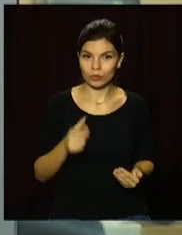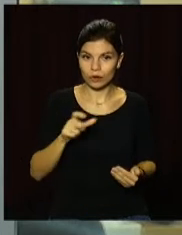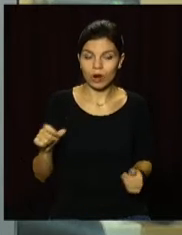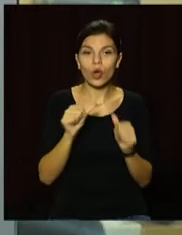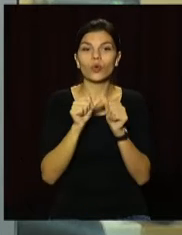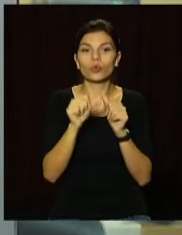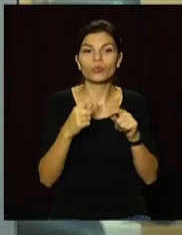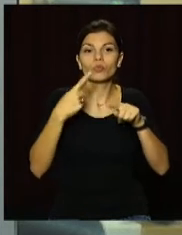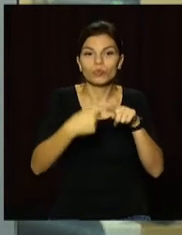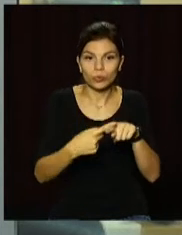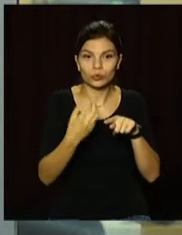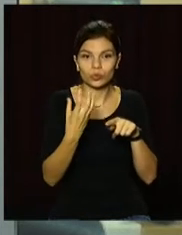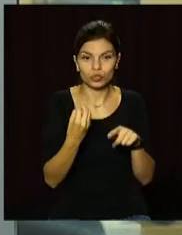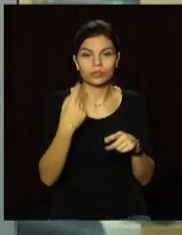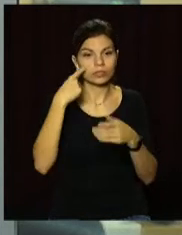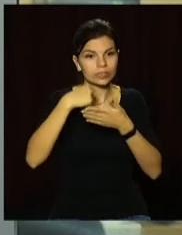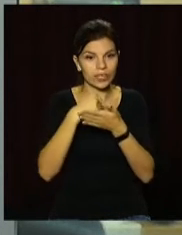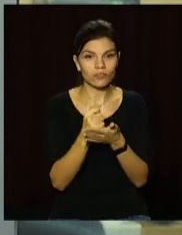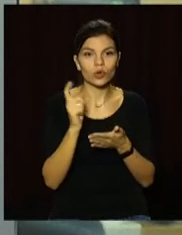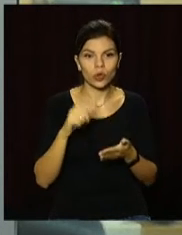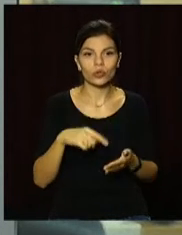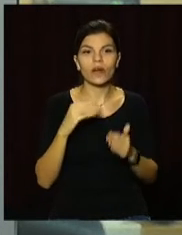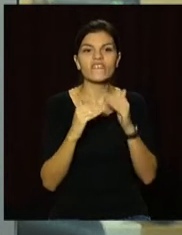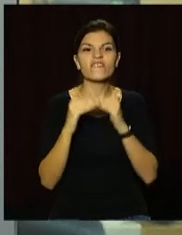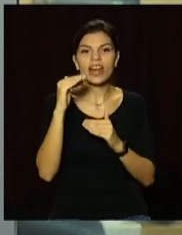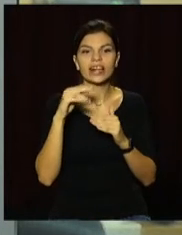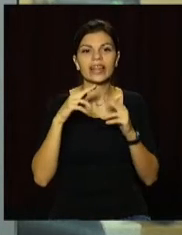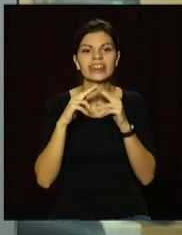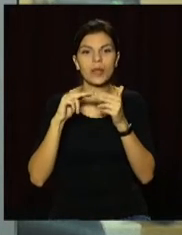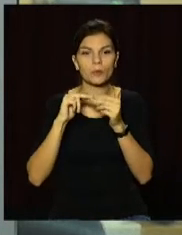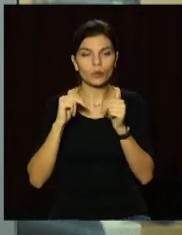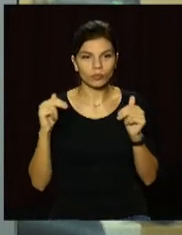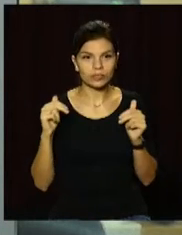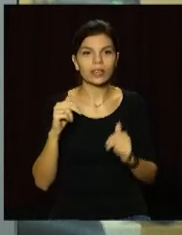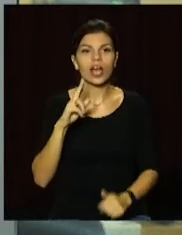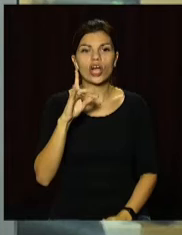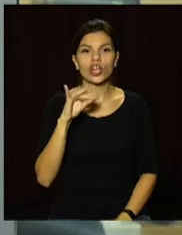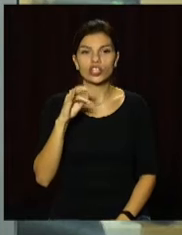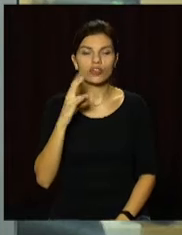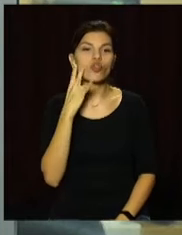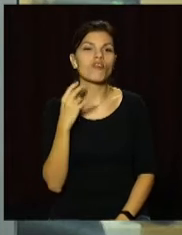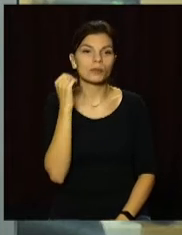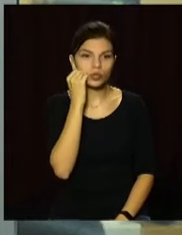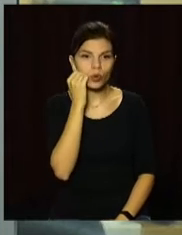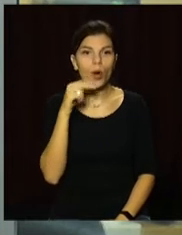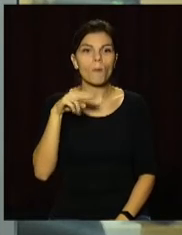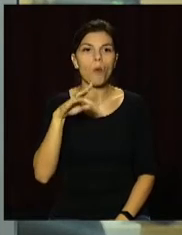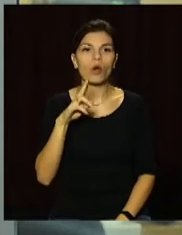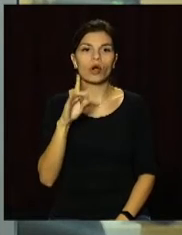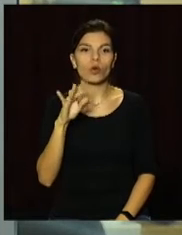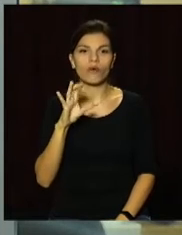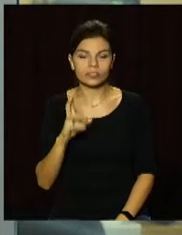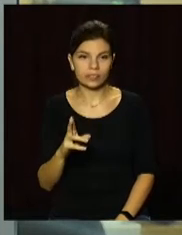Крім того, нові випадки хвороби зафіксували також у Верхньодніпровському, Дніпровському, Криничанському, Новомосковському, Покровському,